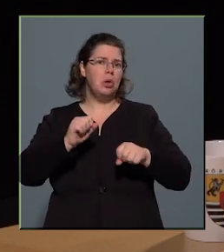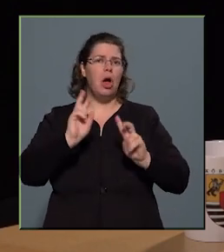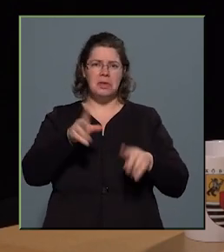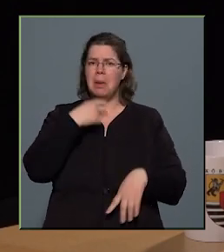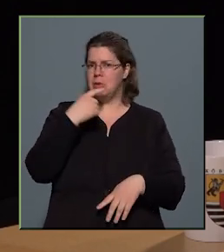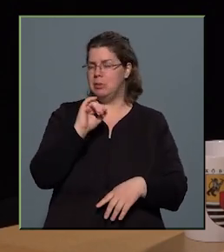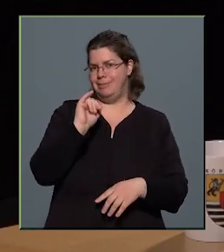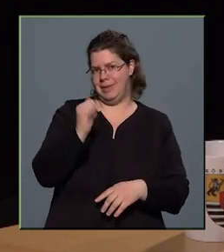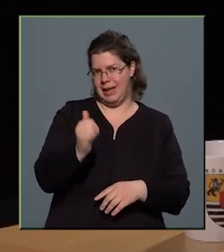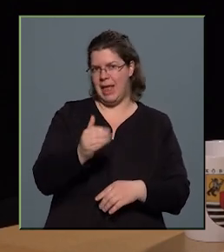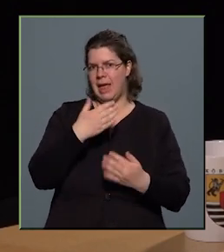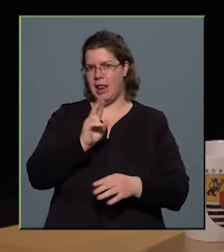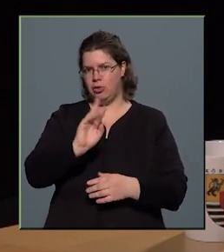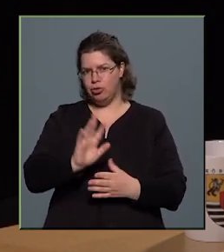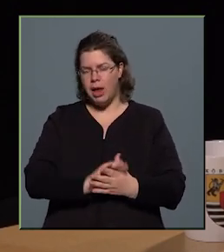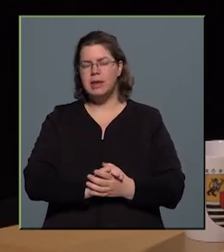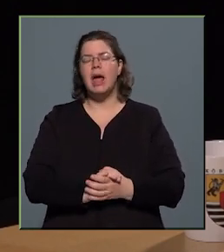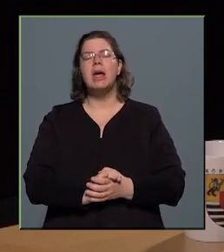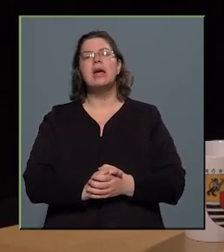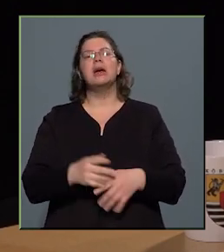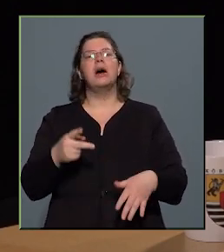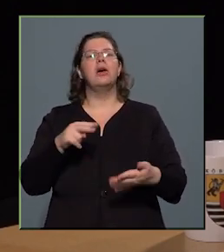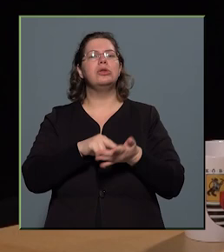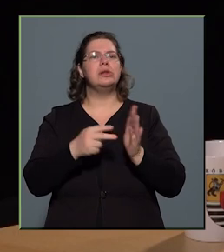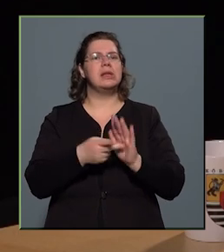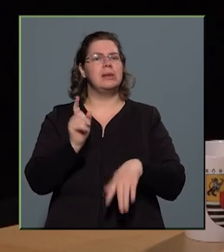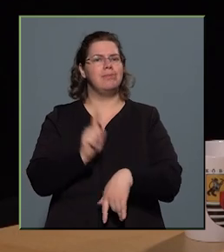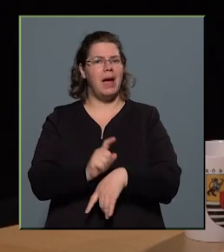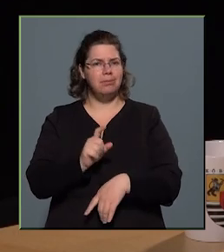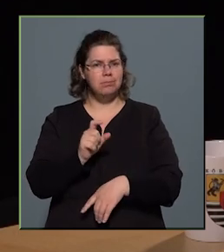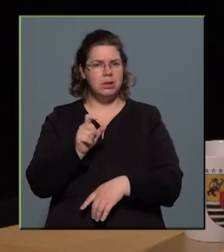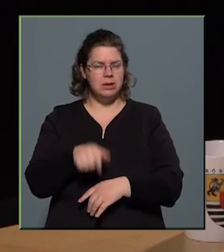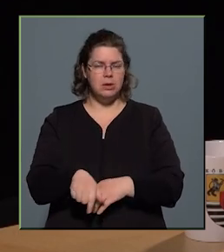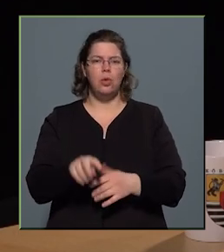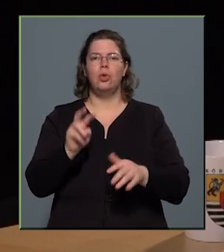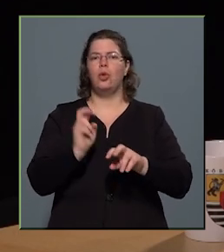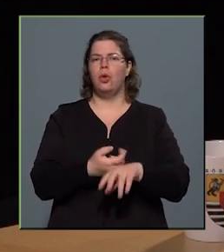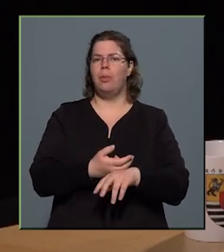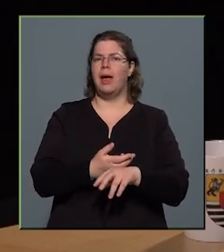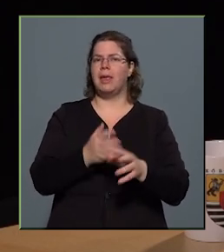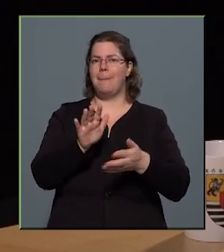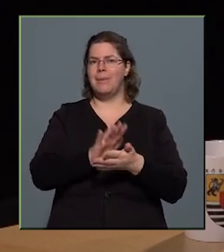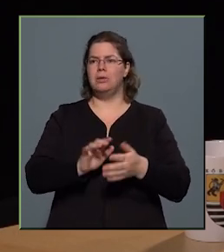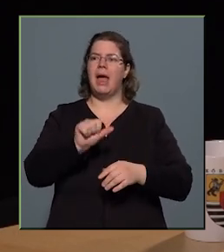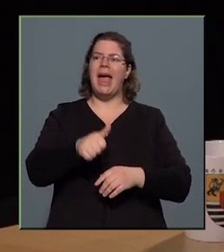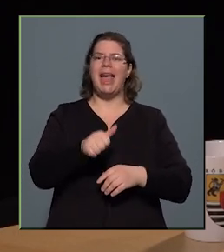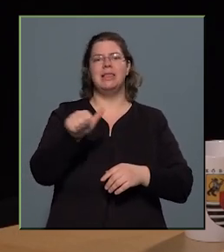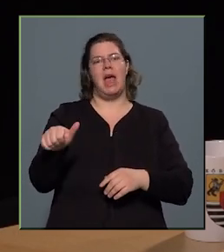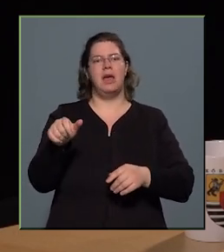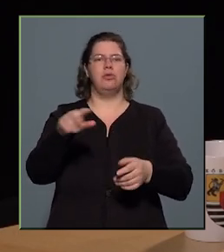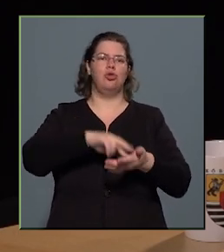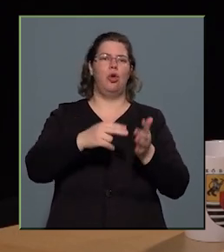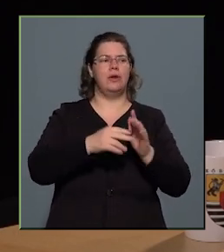mondjam, hogy igen, hál' Istennek. Tehát a körzeti megbizottak ők köványen belül is egy-egy adott körzetért, területért